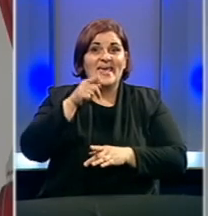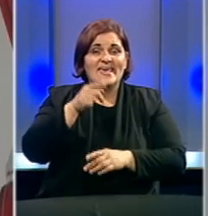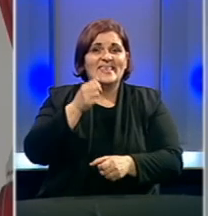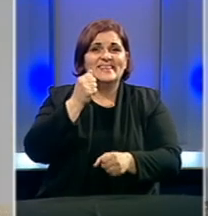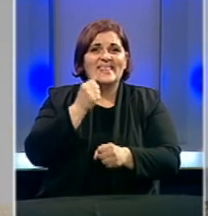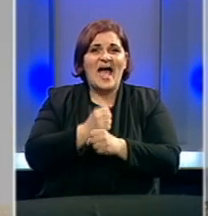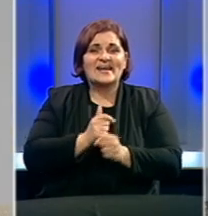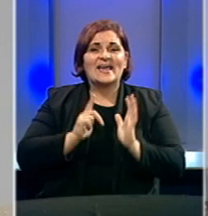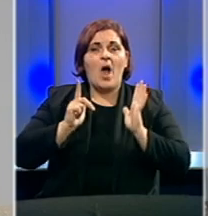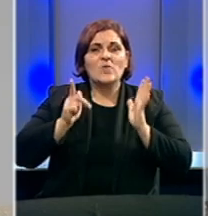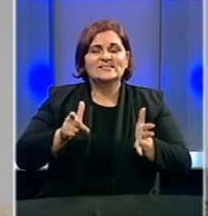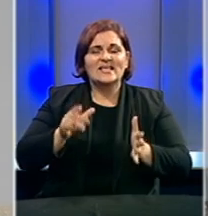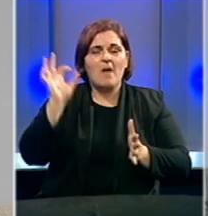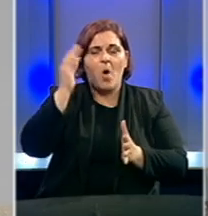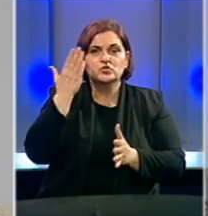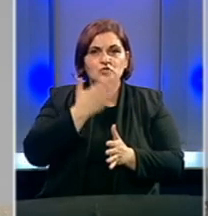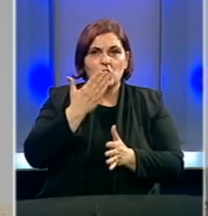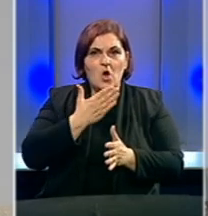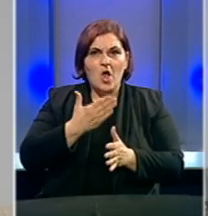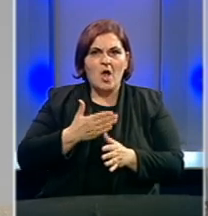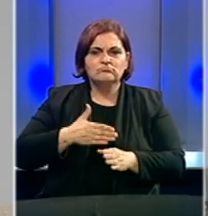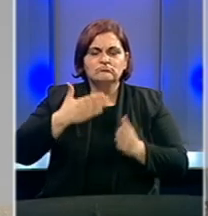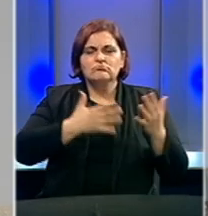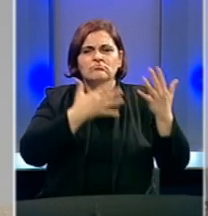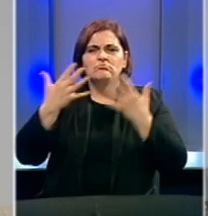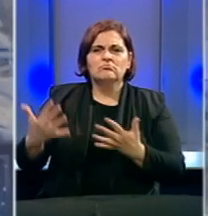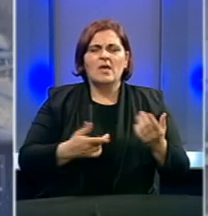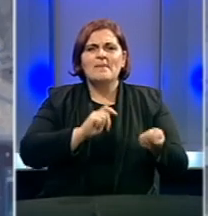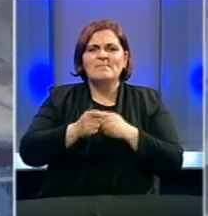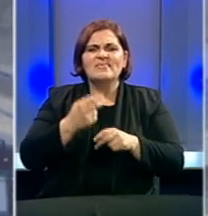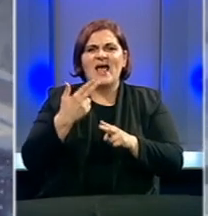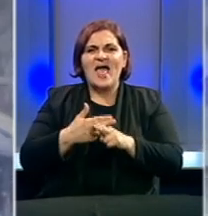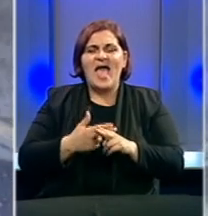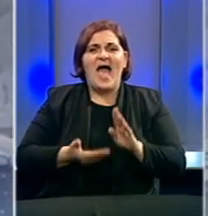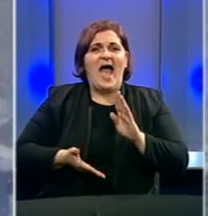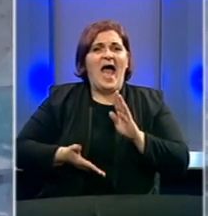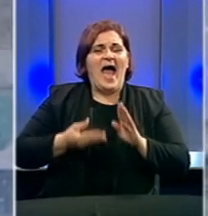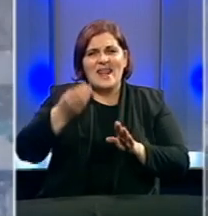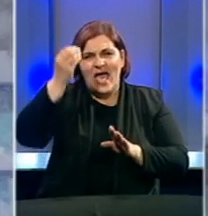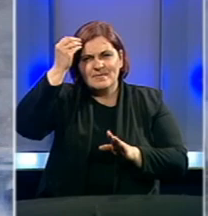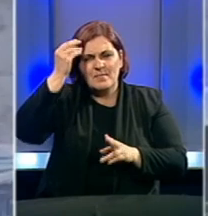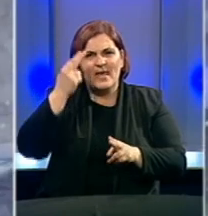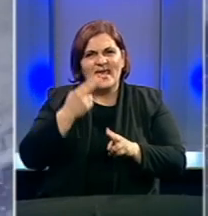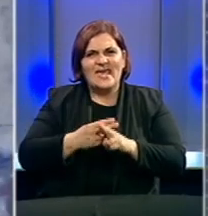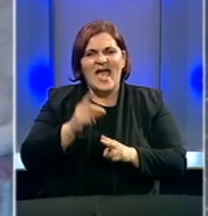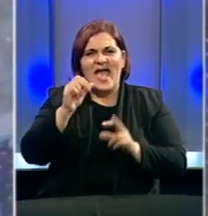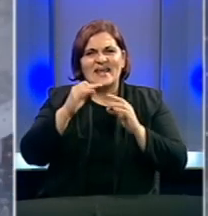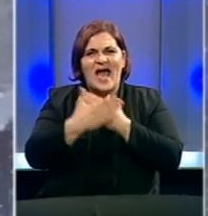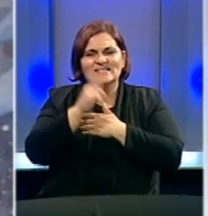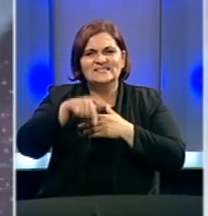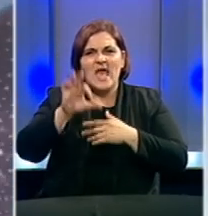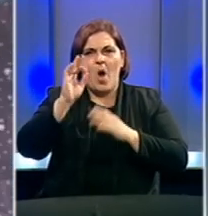radila kao sedma osnovna škola. Kroz decenije škola je mijenjala nazive, a najviše je zapamćena po nazivu Razija